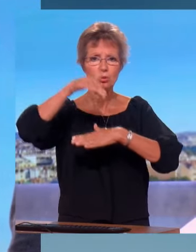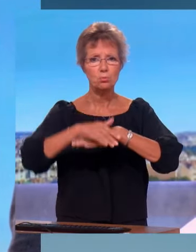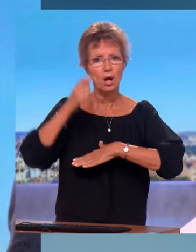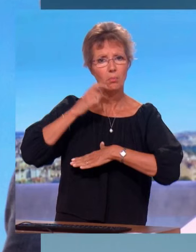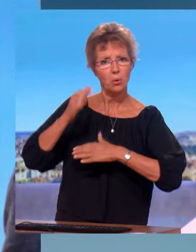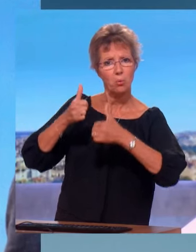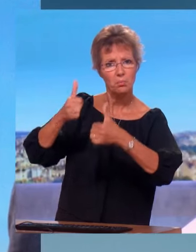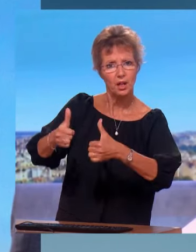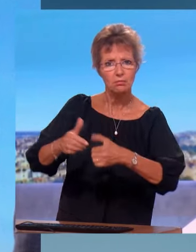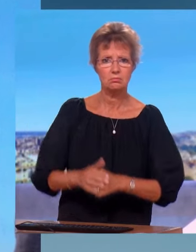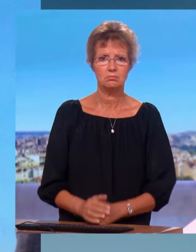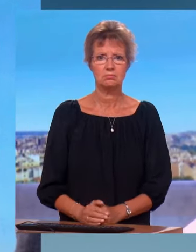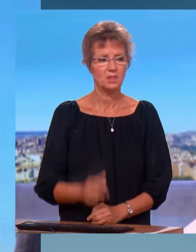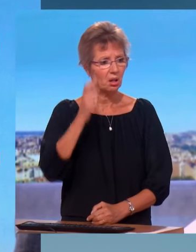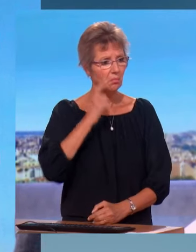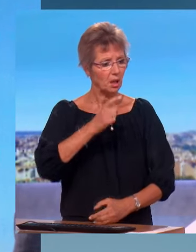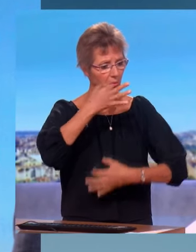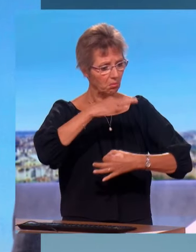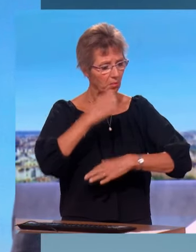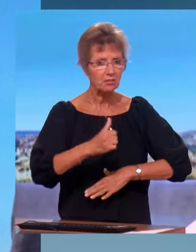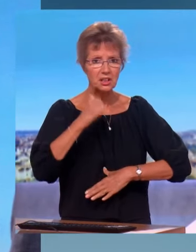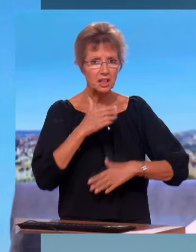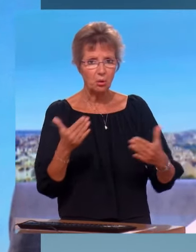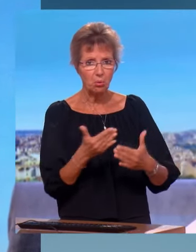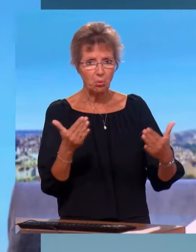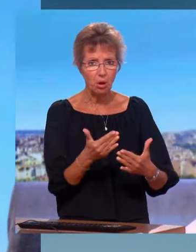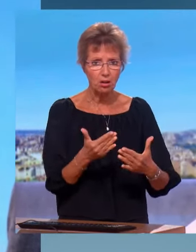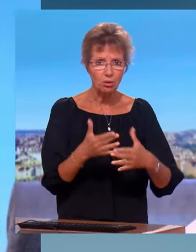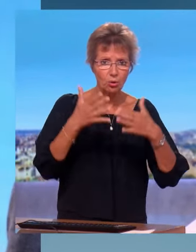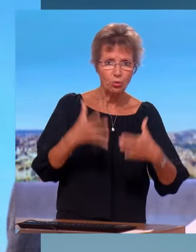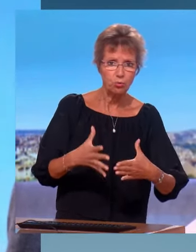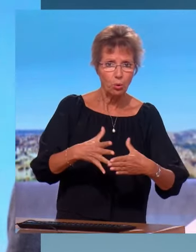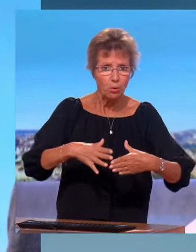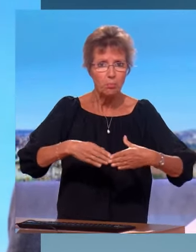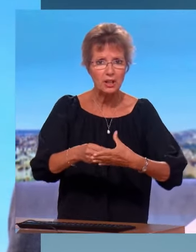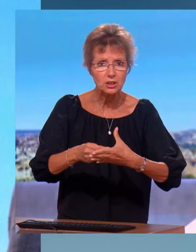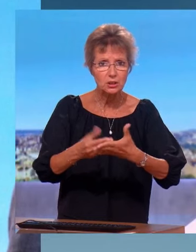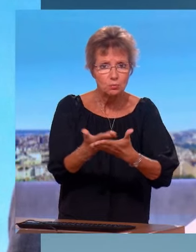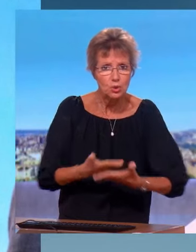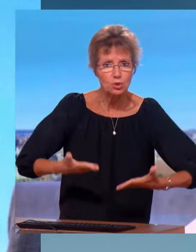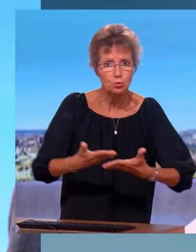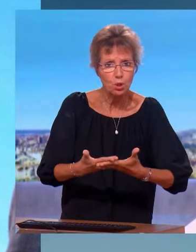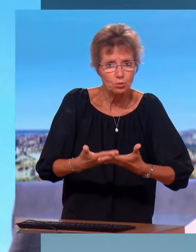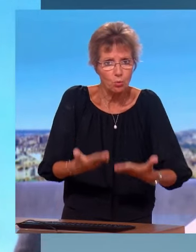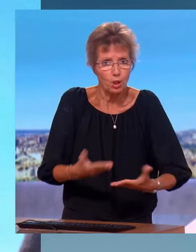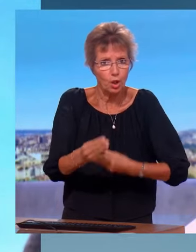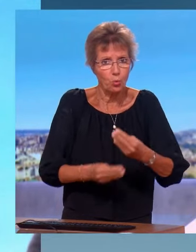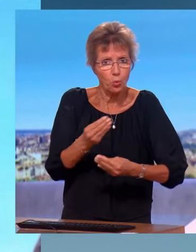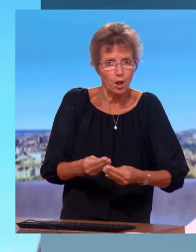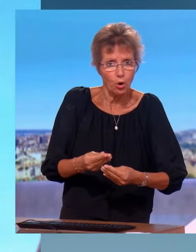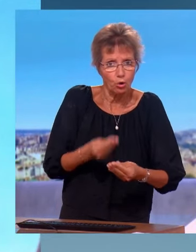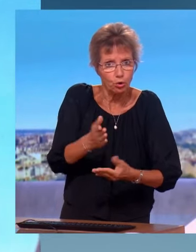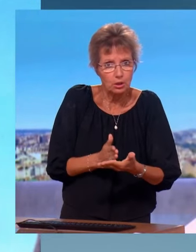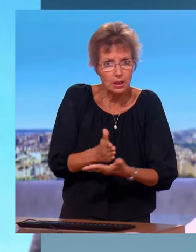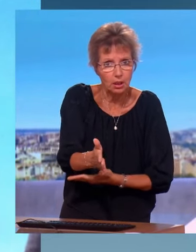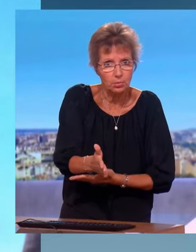Il est venu pour nous dire quoi ? Il est venu pour être présent dans l'actualité ou pour tracer un cas pour les Français ? Leur dire où on allait et